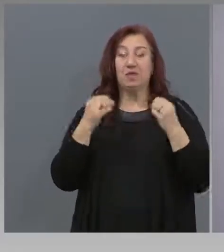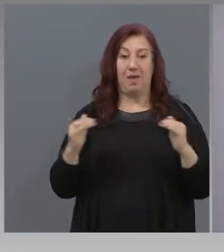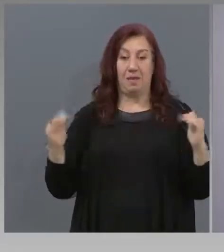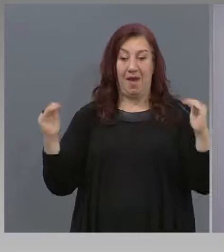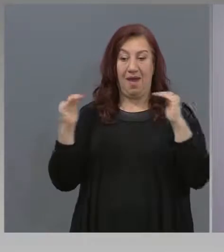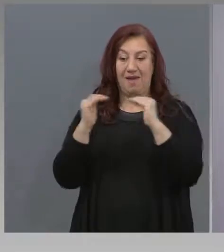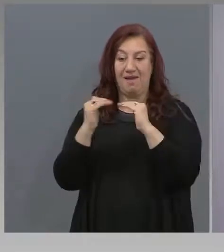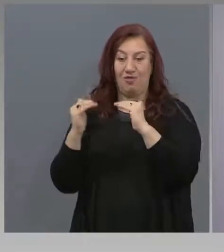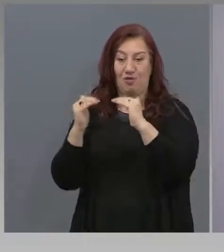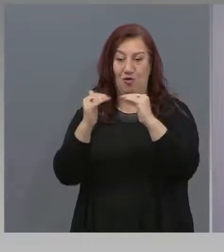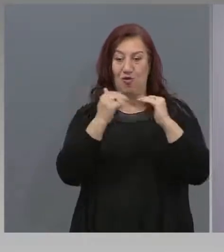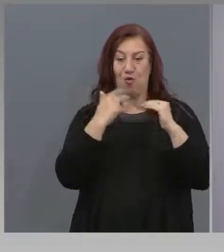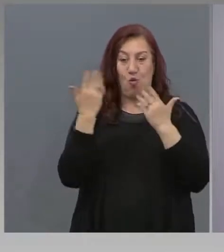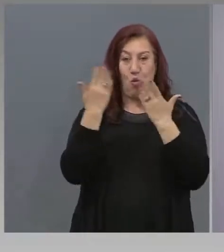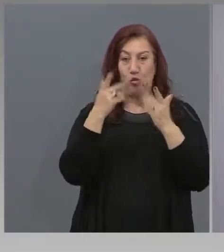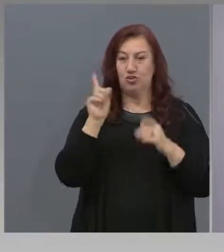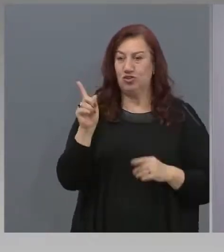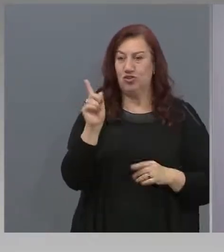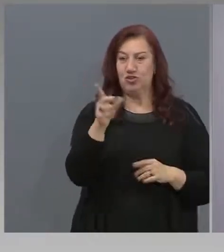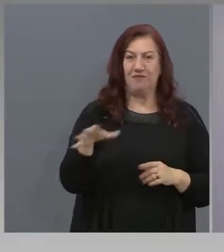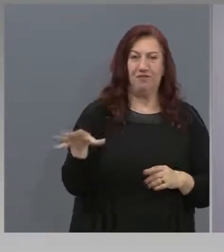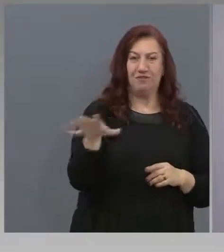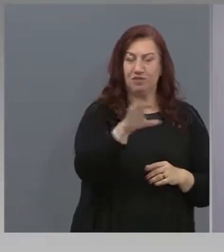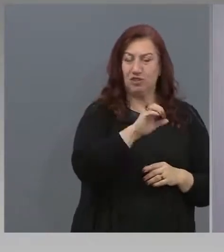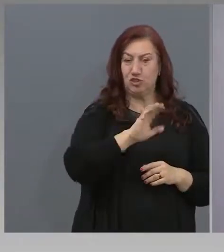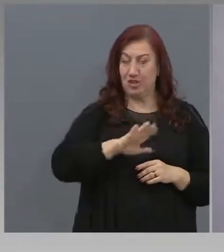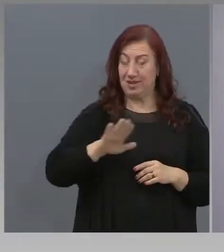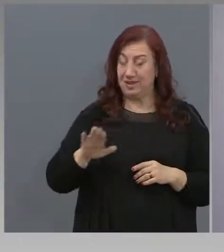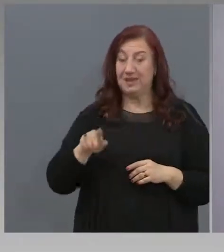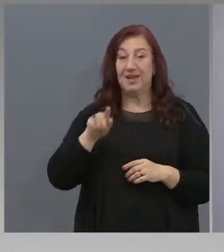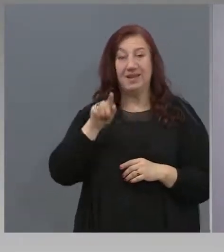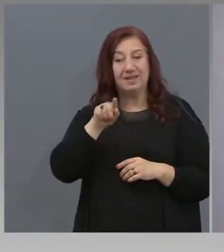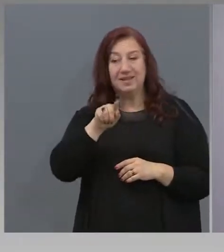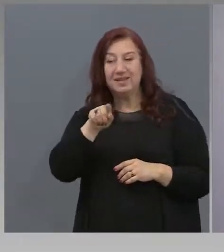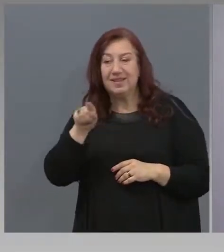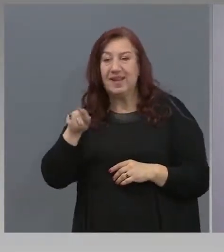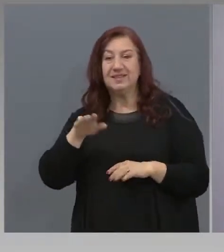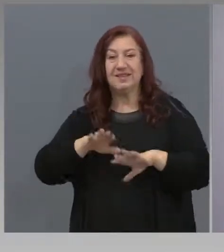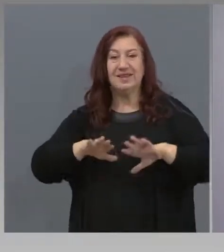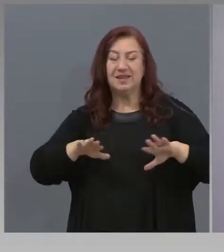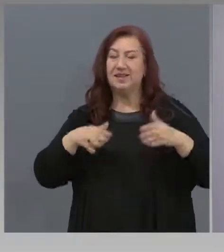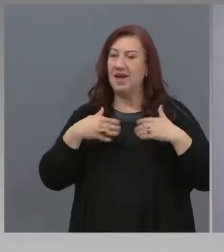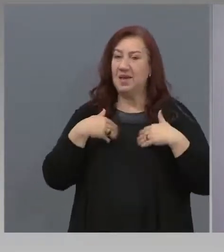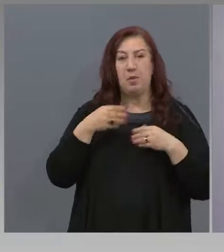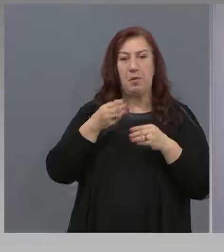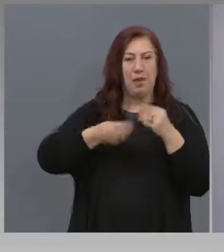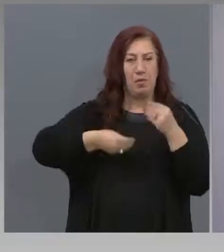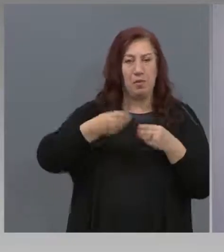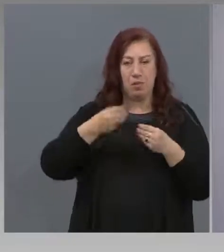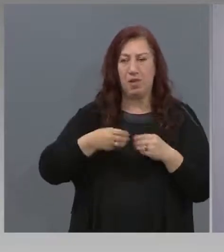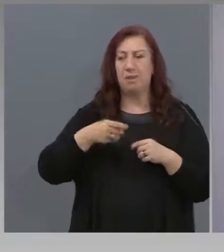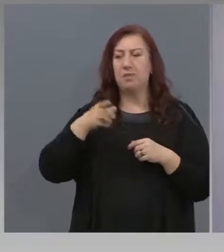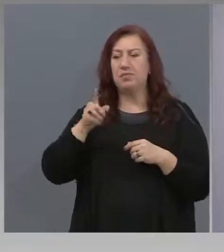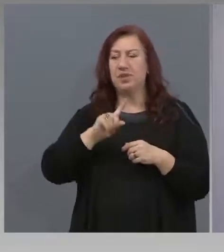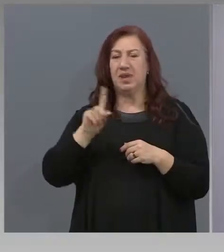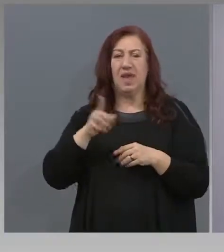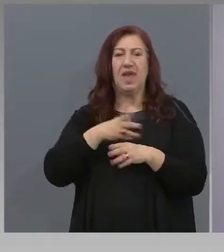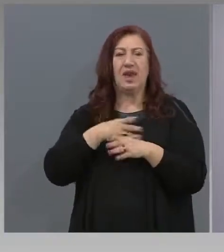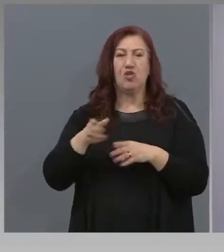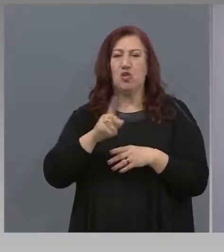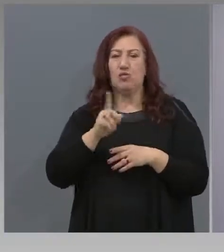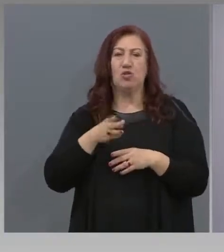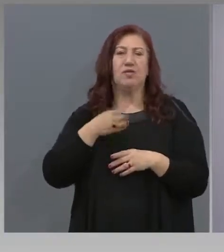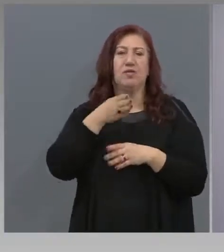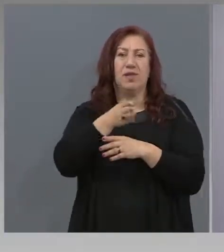едно дете. Тези деца, които по принцип имаме проблем и не посещават редолно училище,